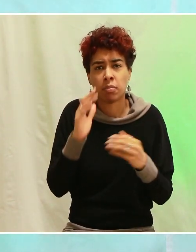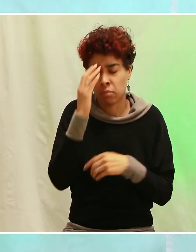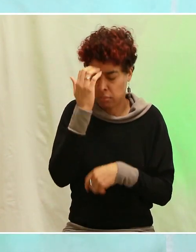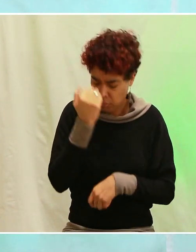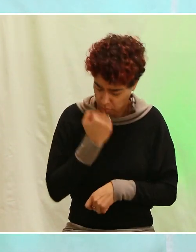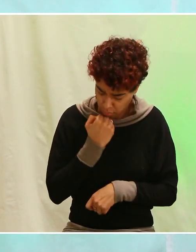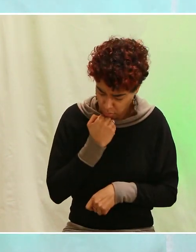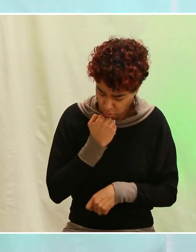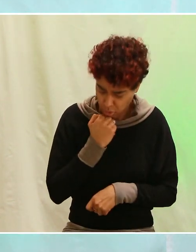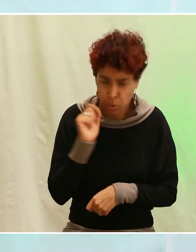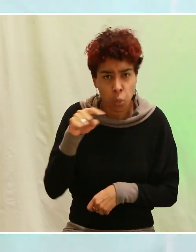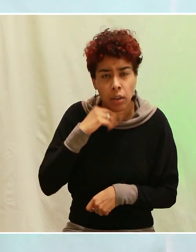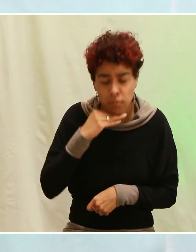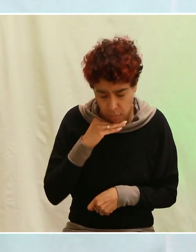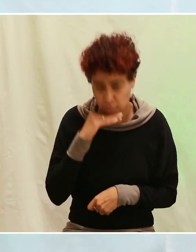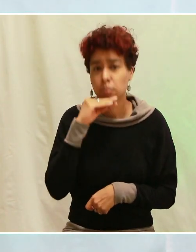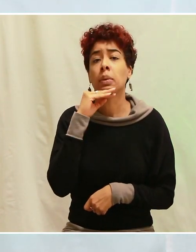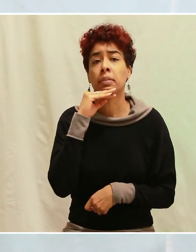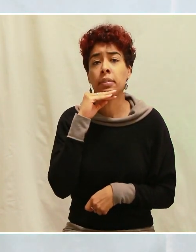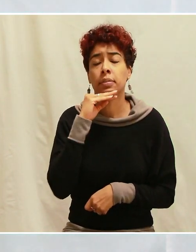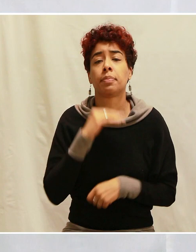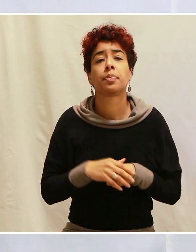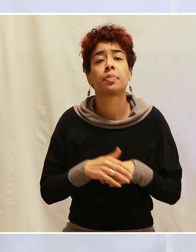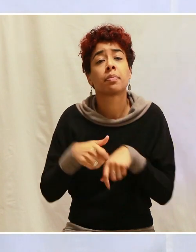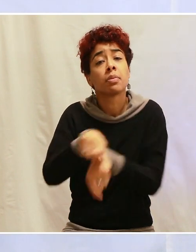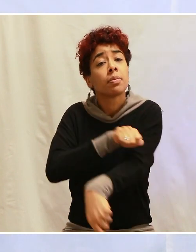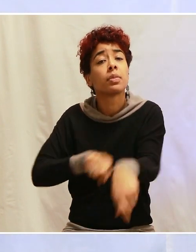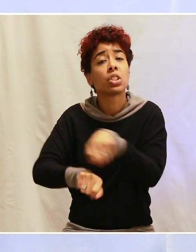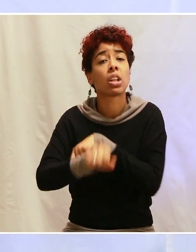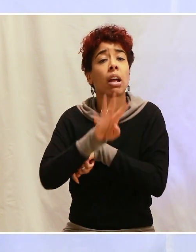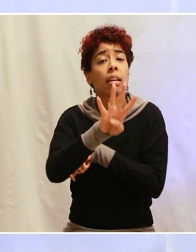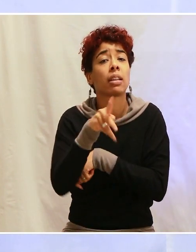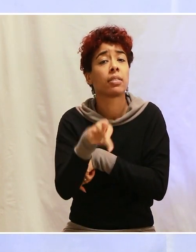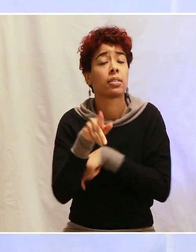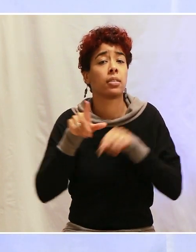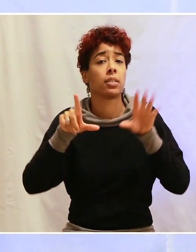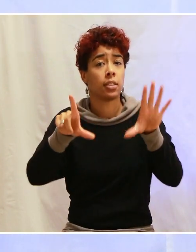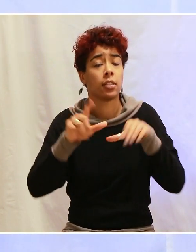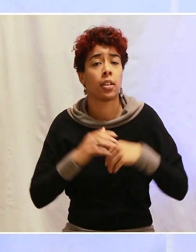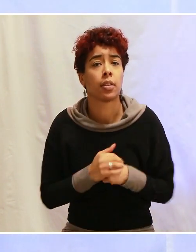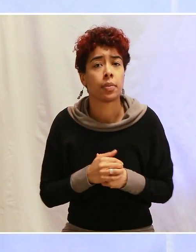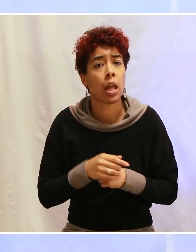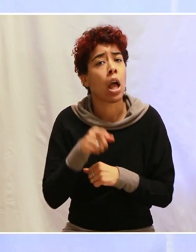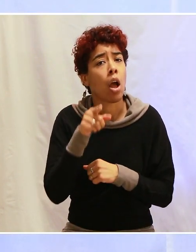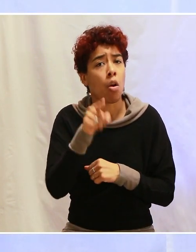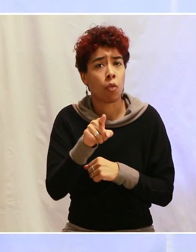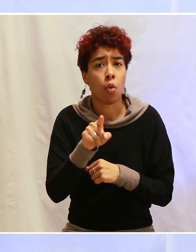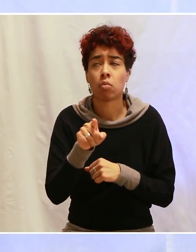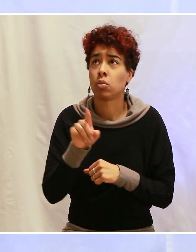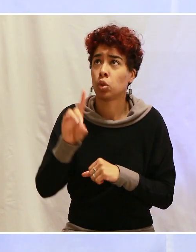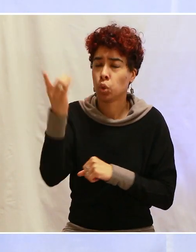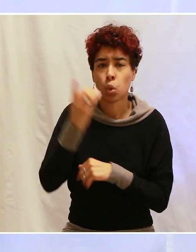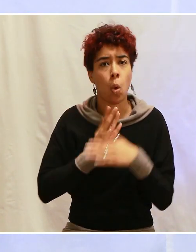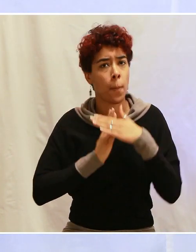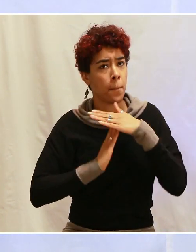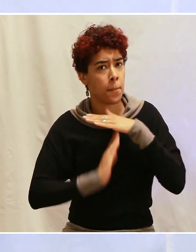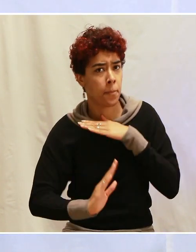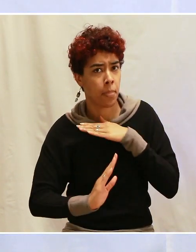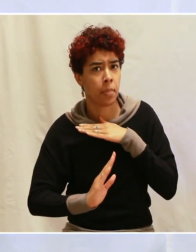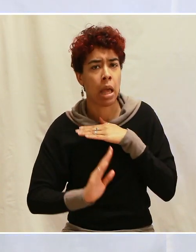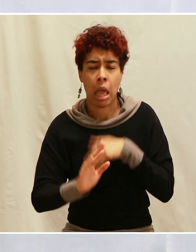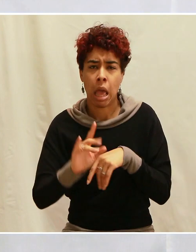tête. Jacques 4,7 nous dit « Soumettez-vous donc à Dieu, résistez au diable et il fuira